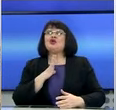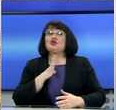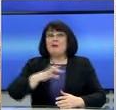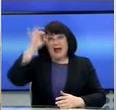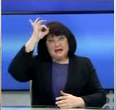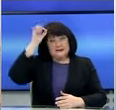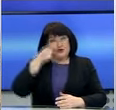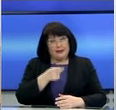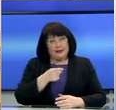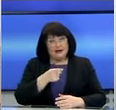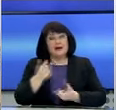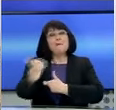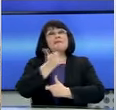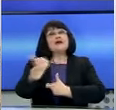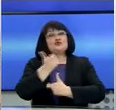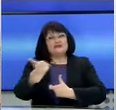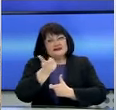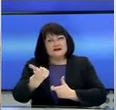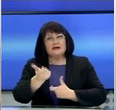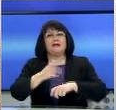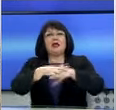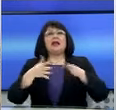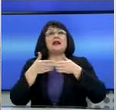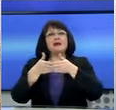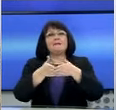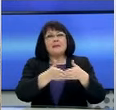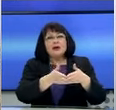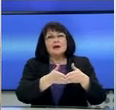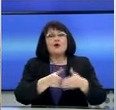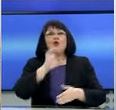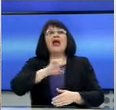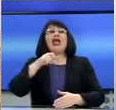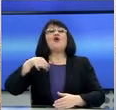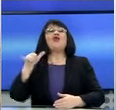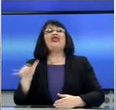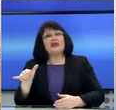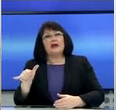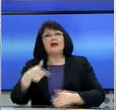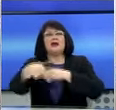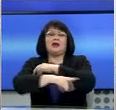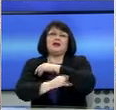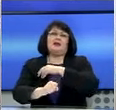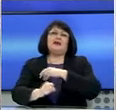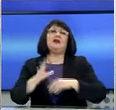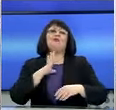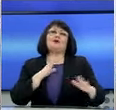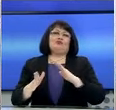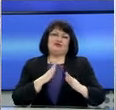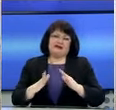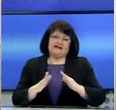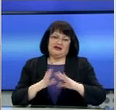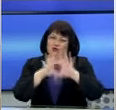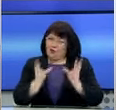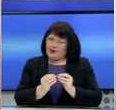Ελληνικής Αστυνομίας, του Πυροσβεστικού Σώματος, του Λιμενικού Σώματος, του ΕΟΔΗ, καθώς και της Γενικής Γραμματείας Πολιτικής Προστασίας.